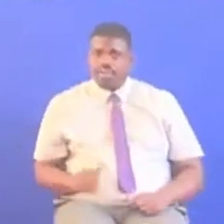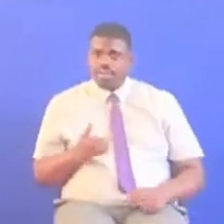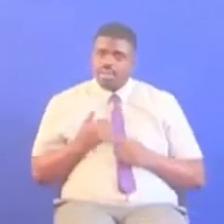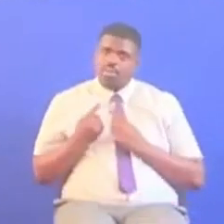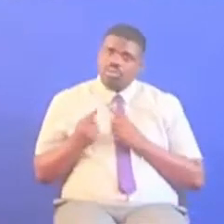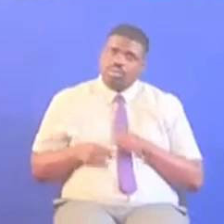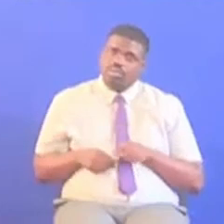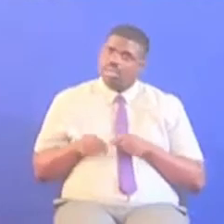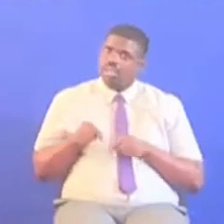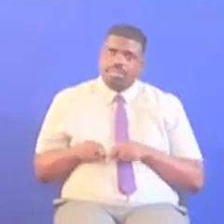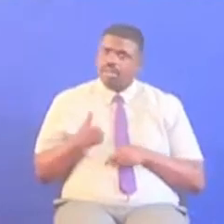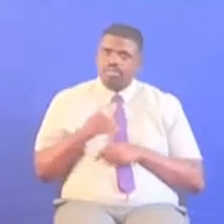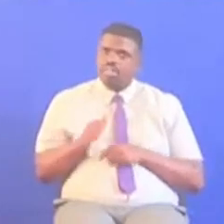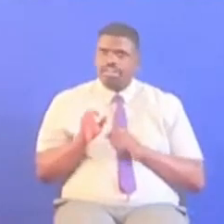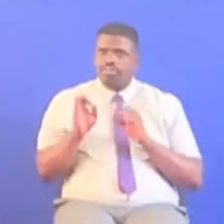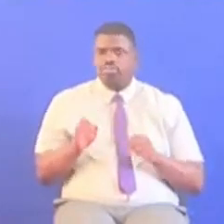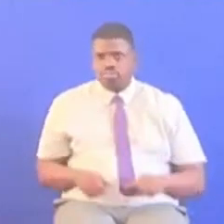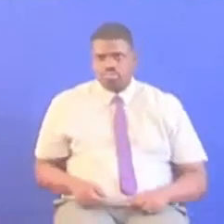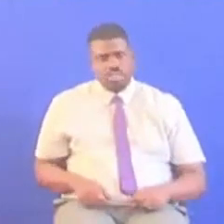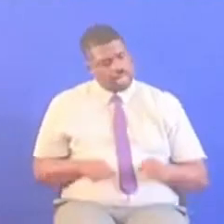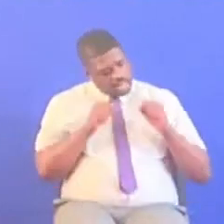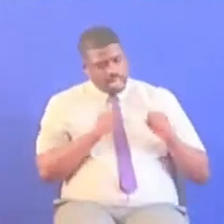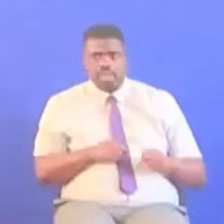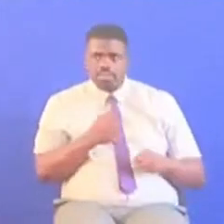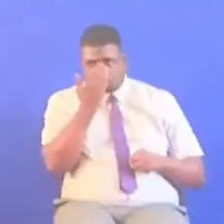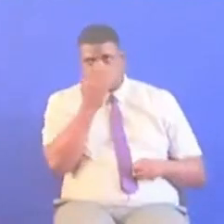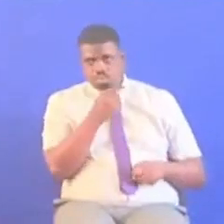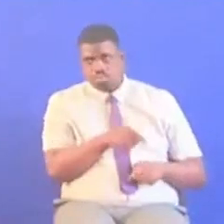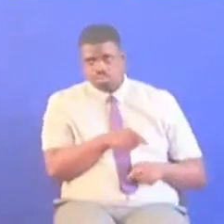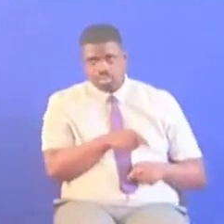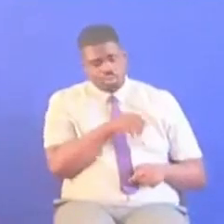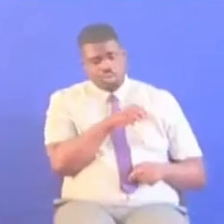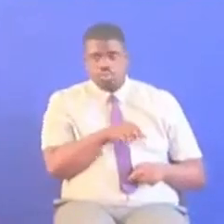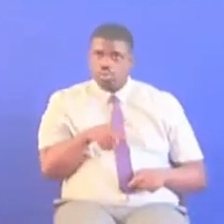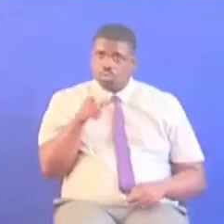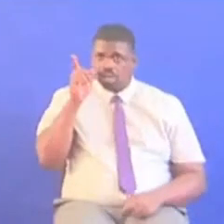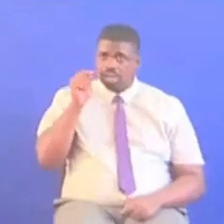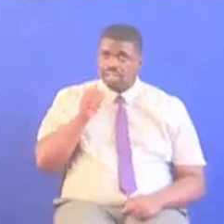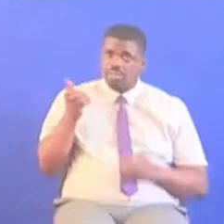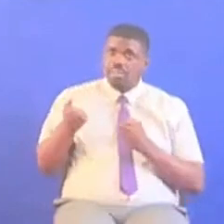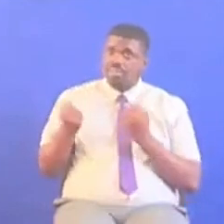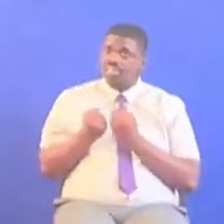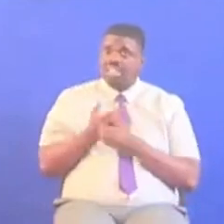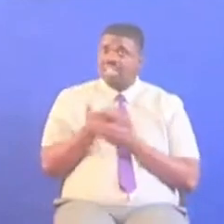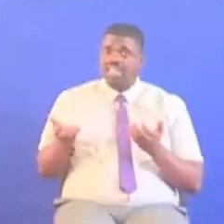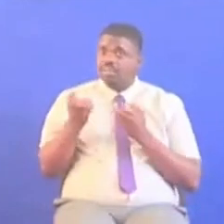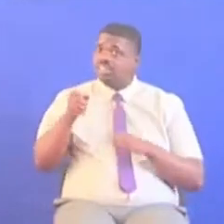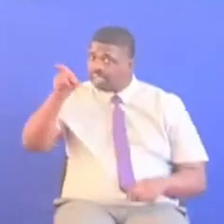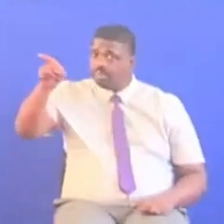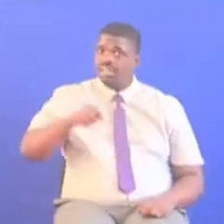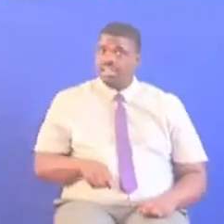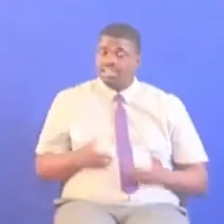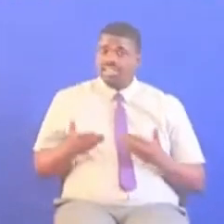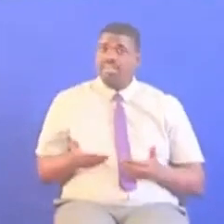kusema Hapa tujaenda sawa Na lazima tujue Lile soko la ilaala machinga litengenezwa Harina machinga mlesa saivi